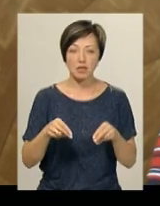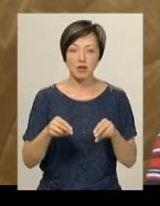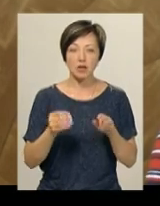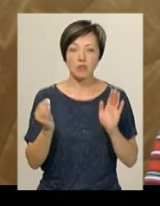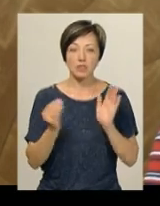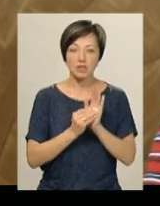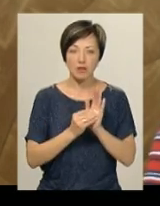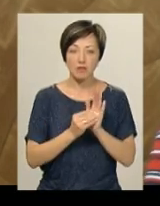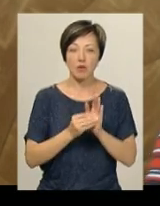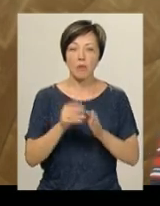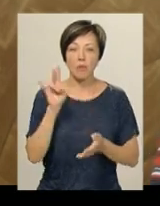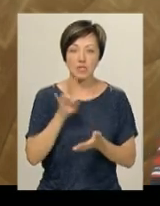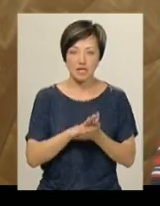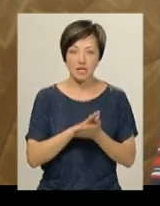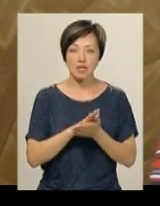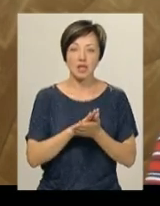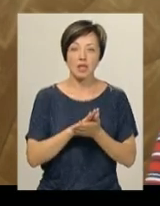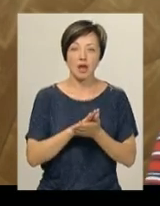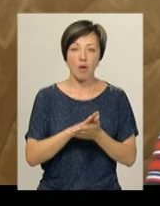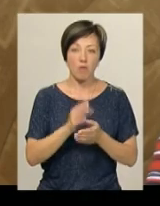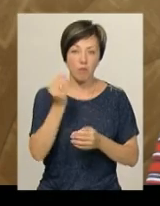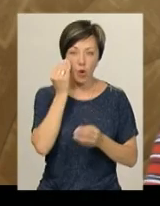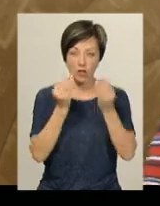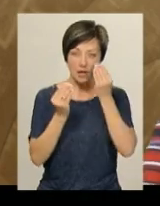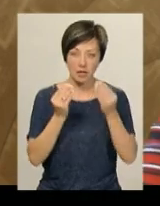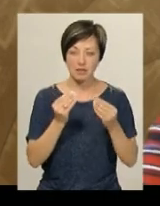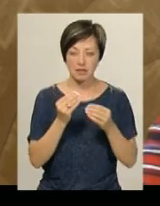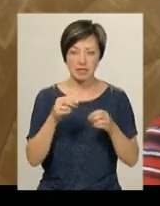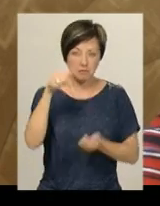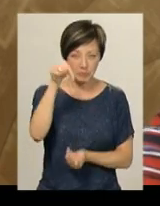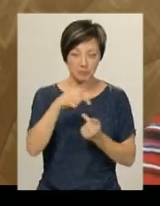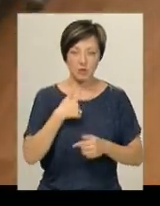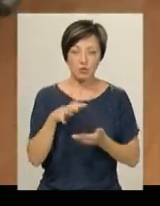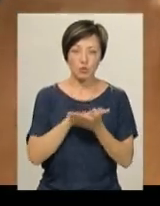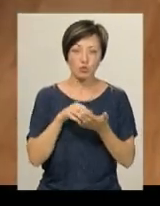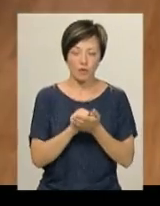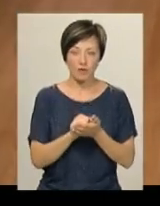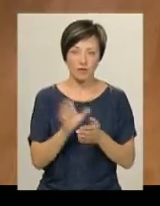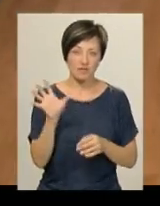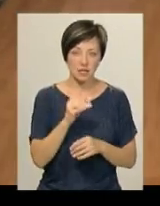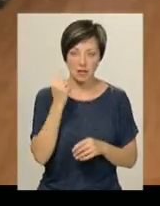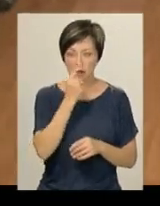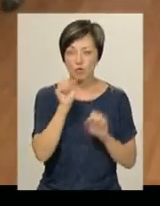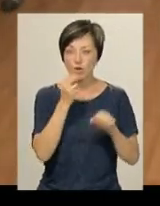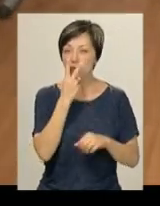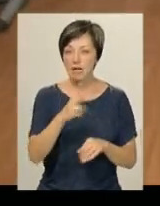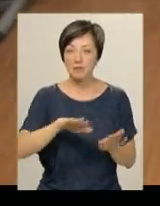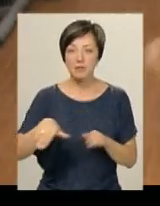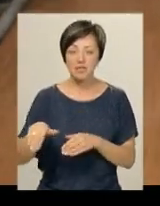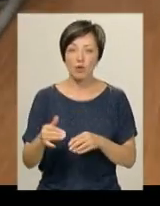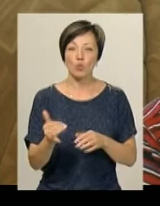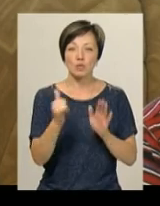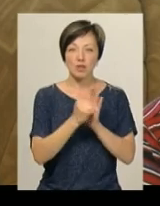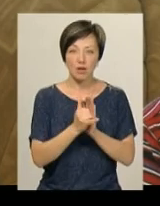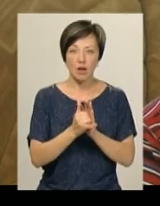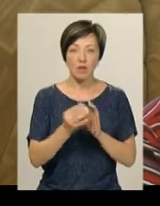постійні протези, які формуються вже під мене, бо в мене там зруйновано все. Олександр зможе бачити лише після встановлення